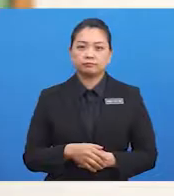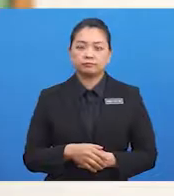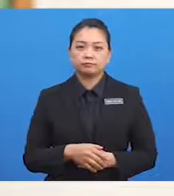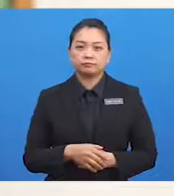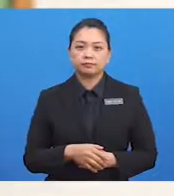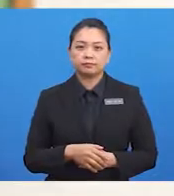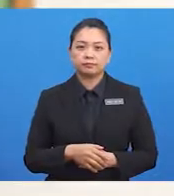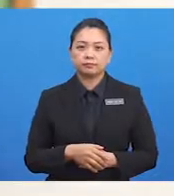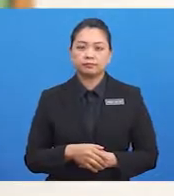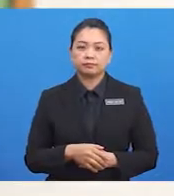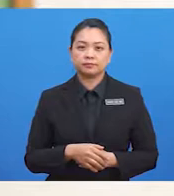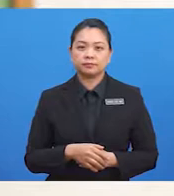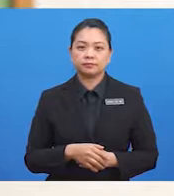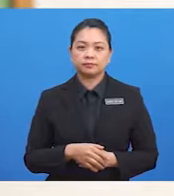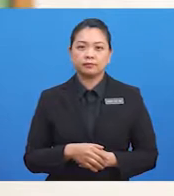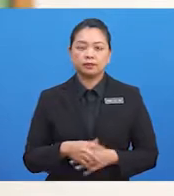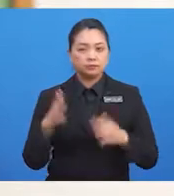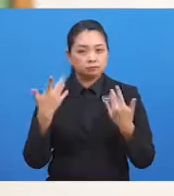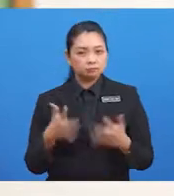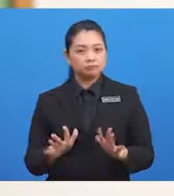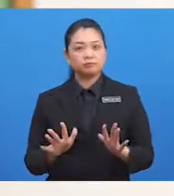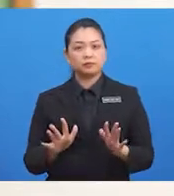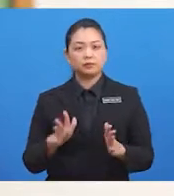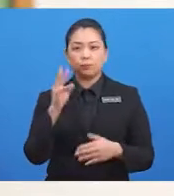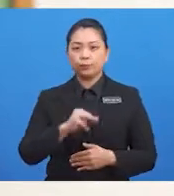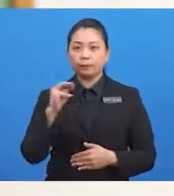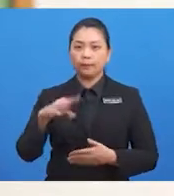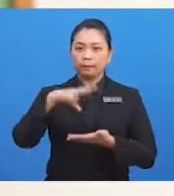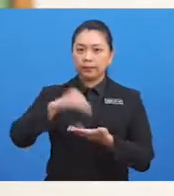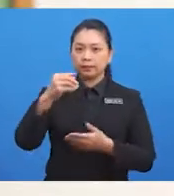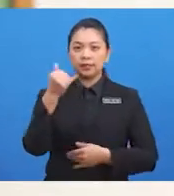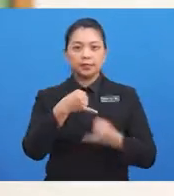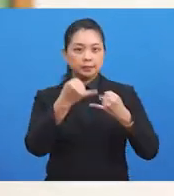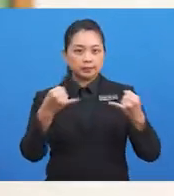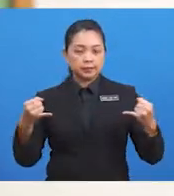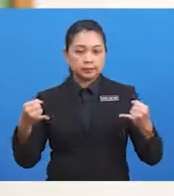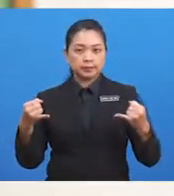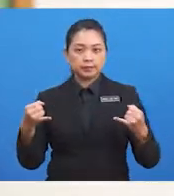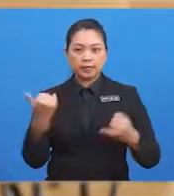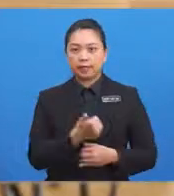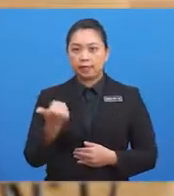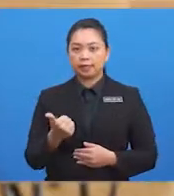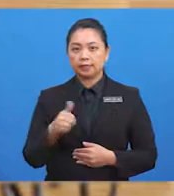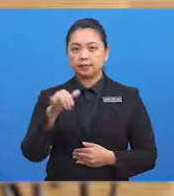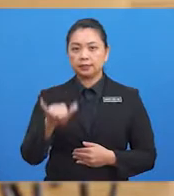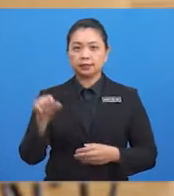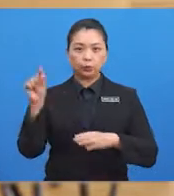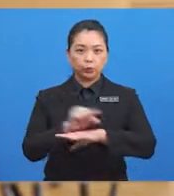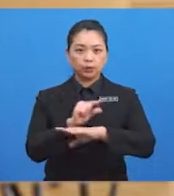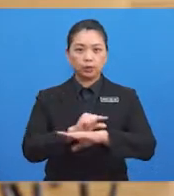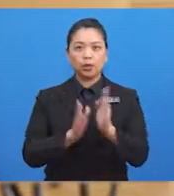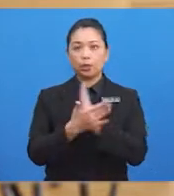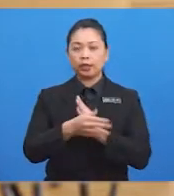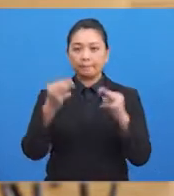Setelah murid-murid belajar tentang jenis peralatan yang digunakan oleh manusia Zaman Prasejarah, sekarang,